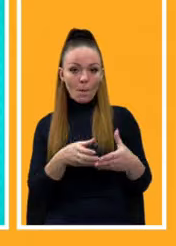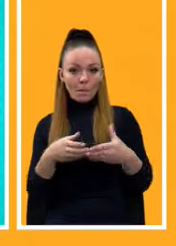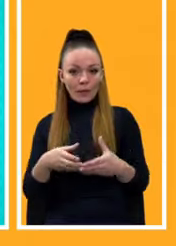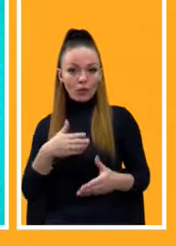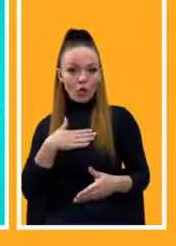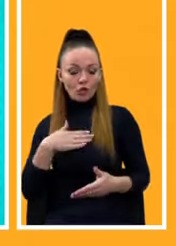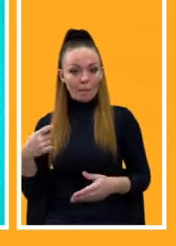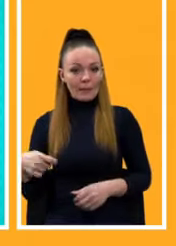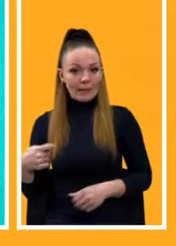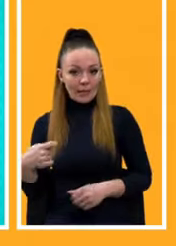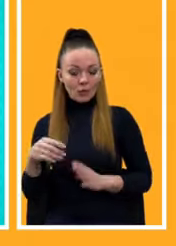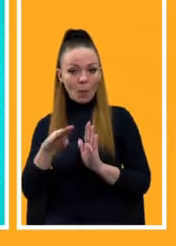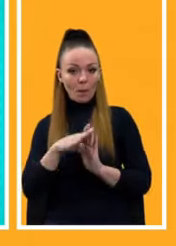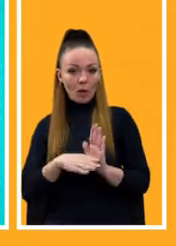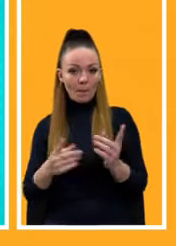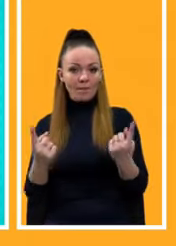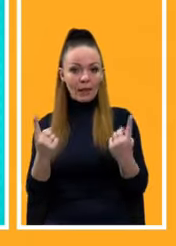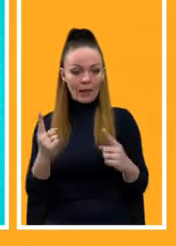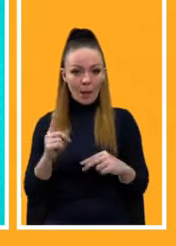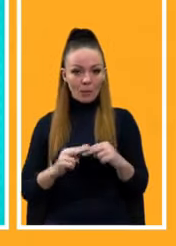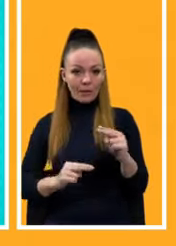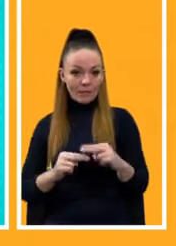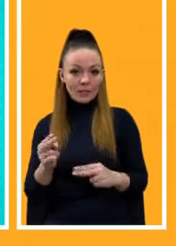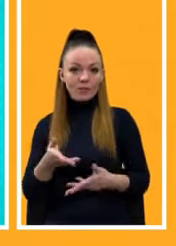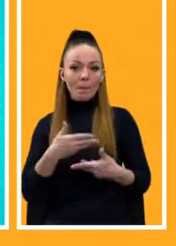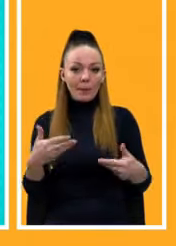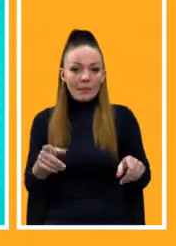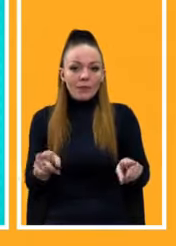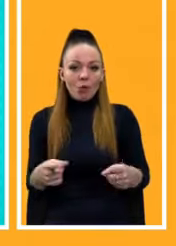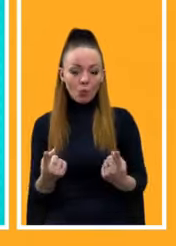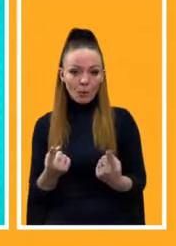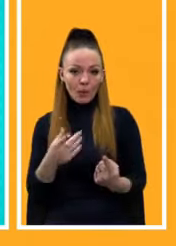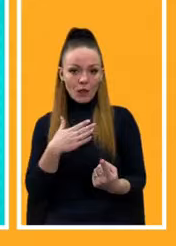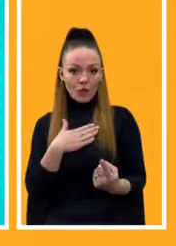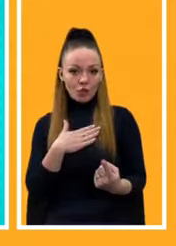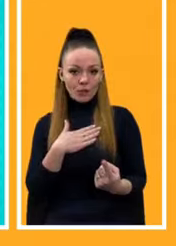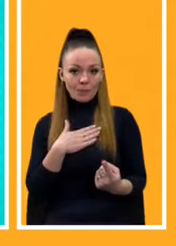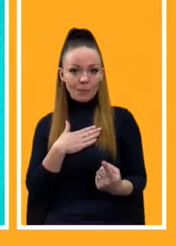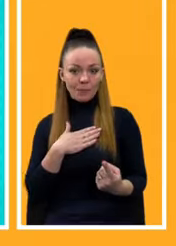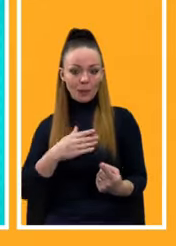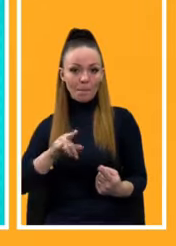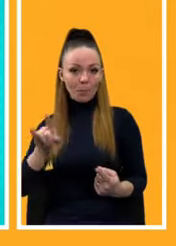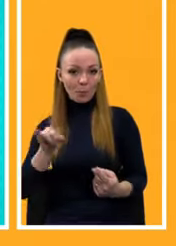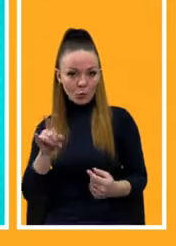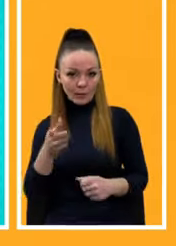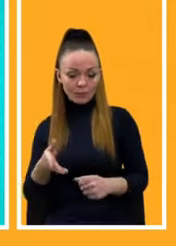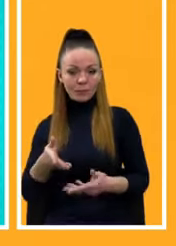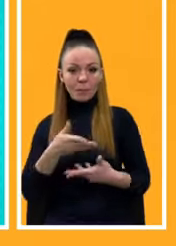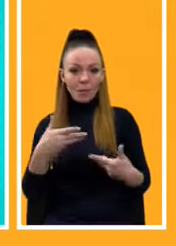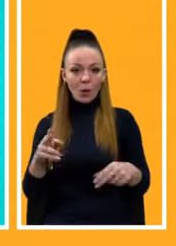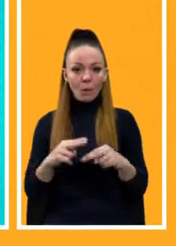президентської програми «Велике будівництво» ми створюємо наші аеропорти. Ми їх будуємо,